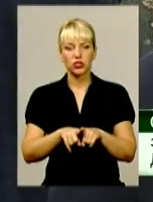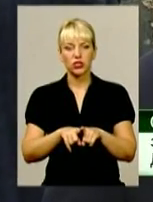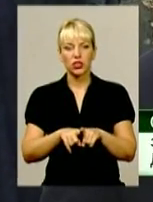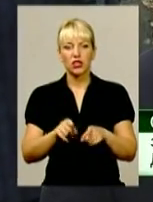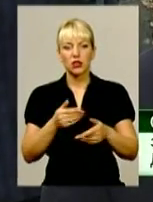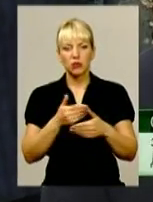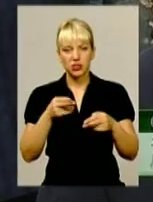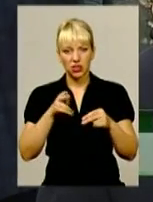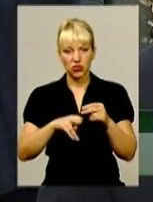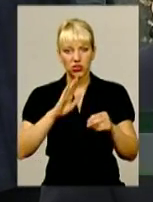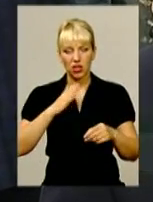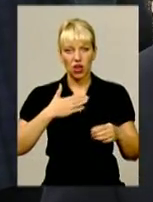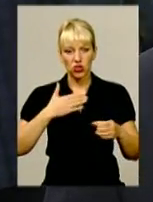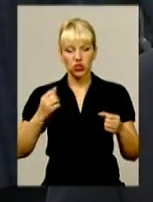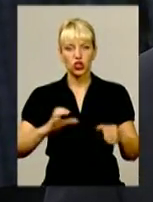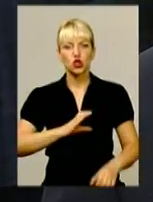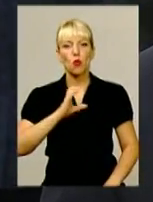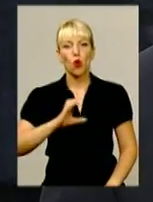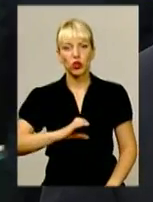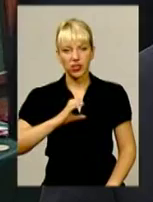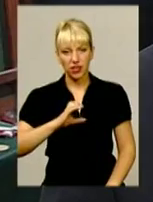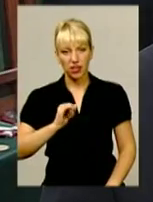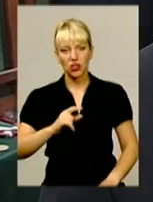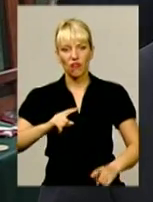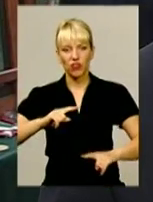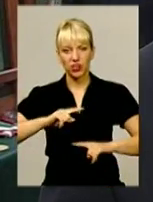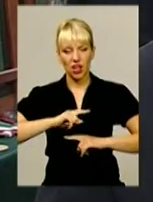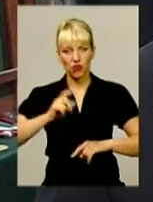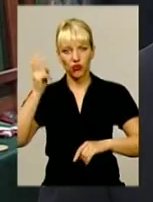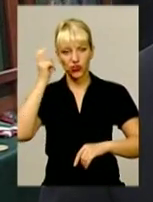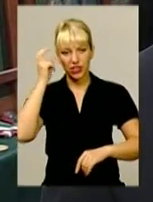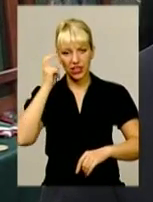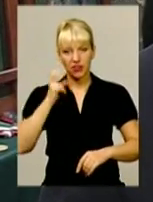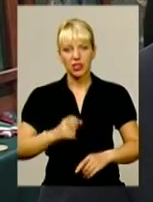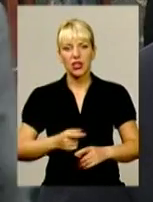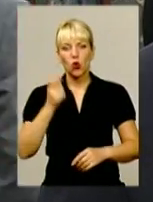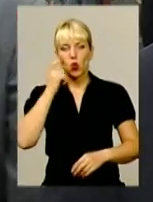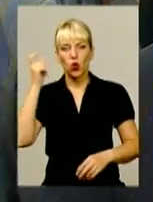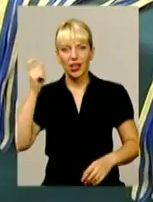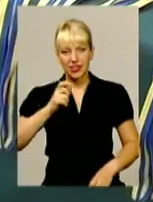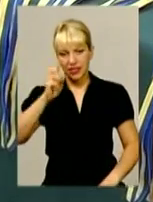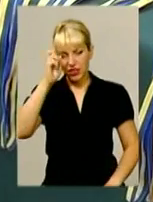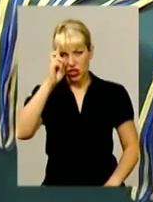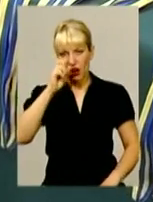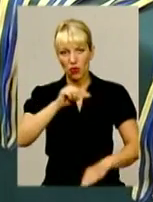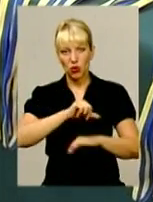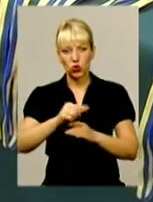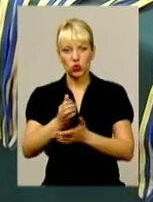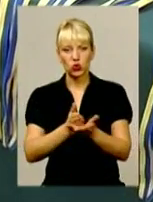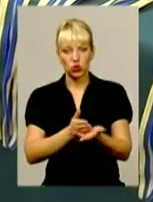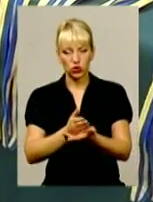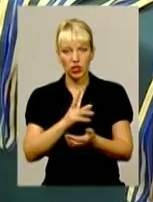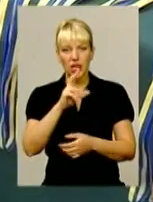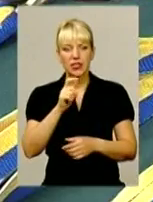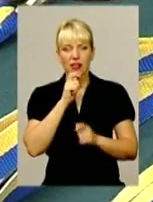закінчуємо нашу спартакіаду у жовтній місяці фіналом в Києві. Кубка голови Державної прикордонної служби змінює футболу. За нагороди особливого